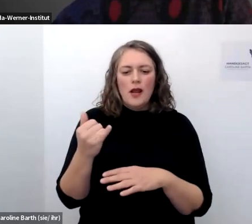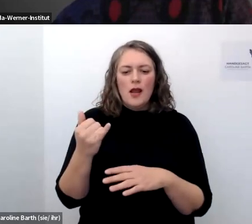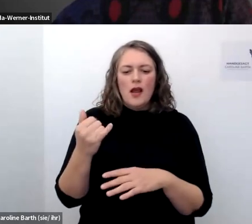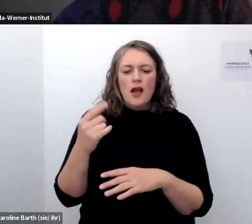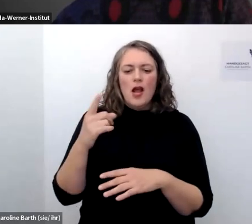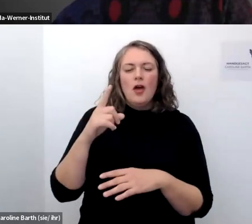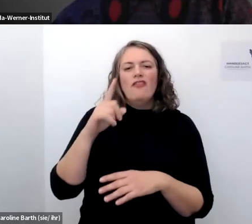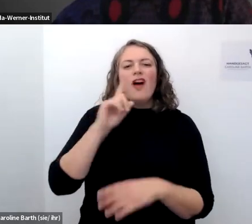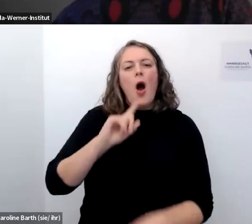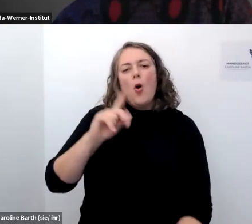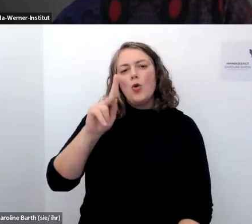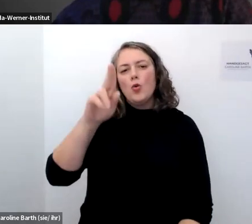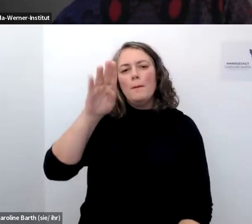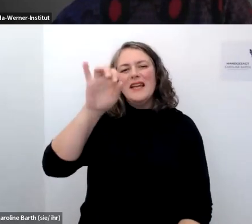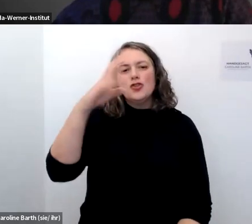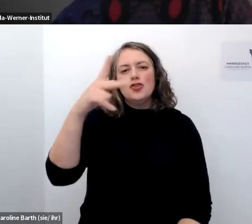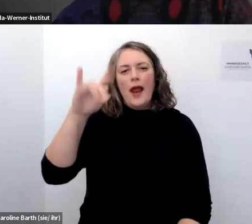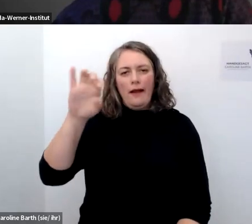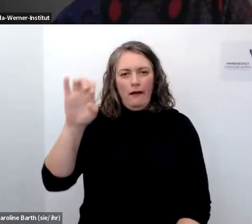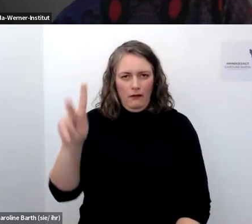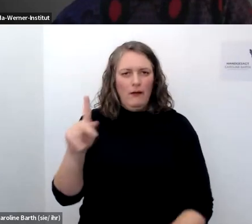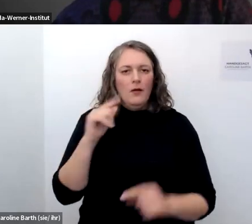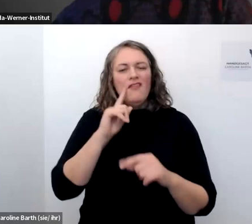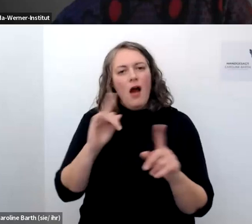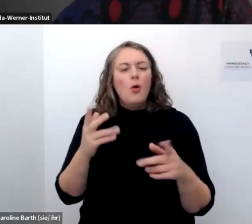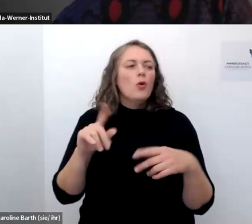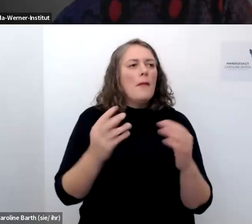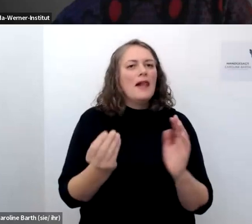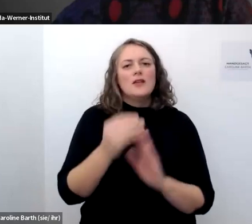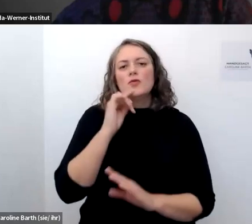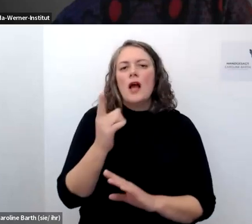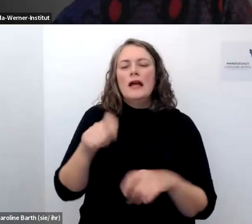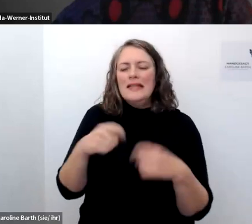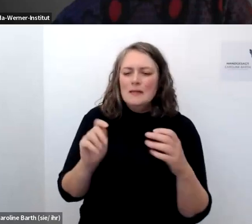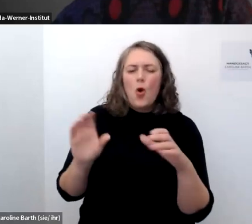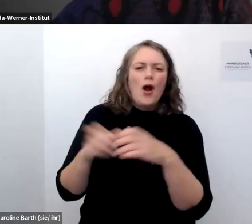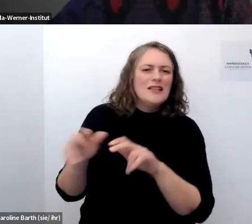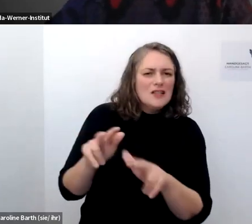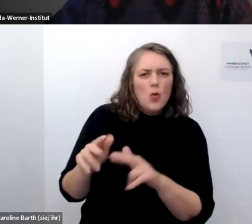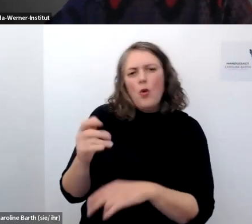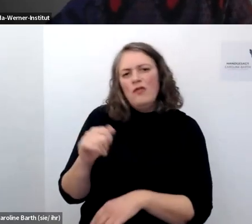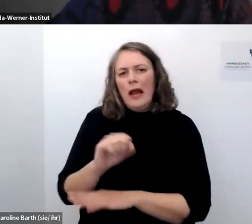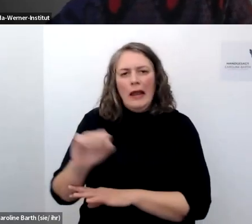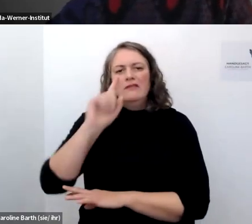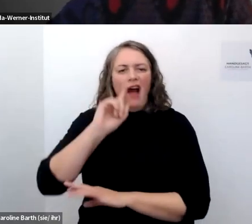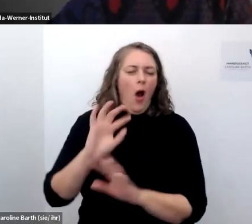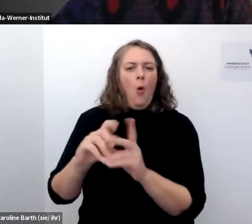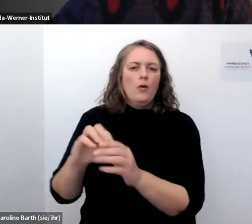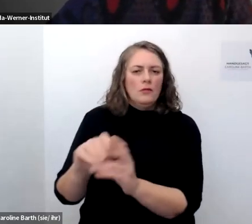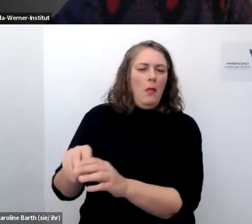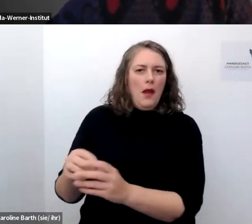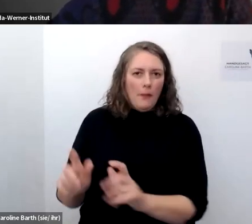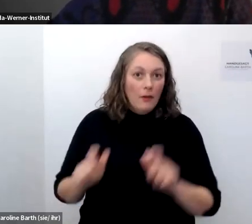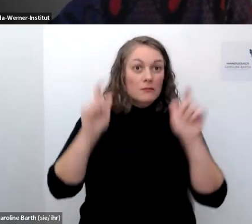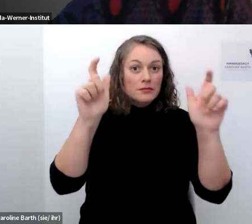götz kubitschek oder es kam wurde mal so erwähnt dass es auch rechte frauen organisationen gibt aber irgendwie kam die nur so